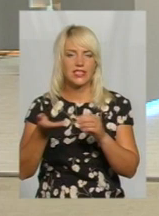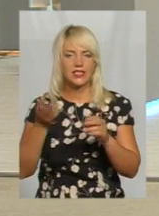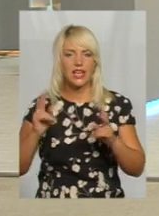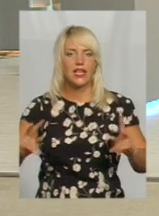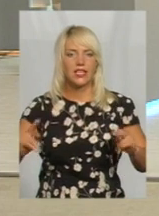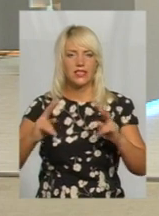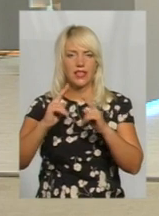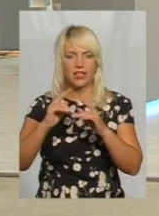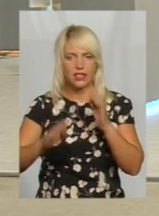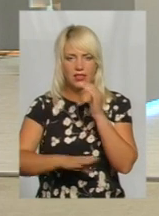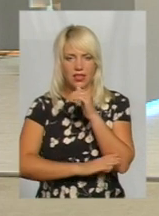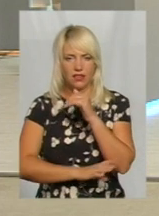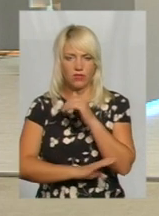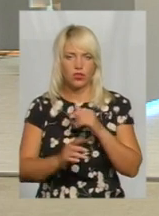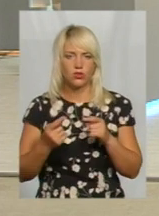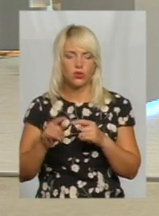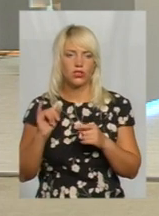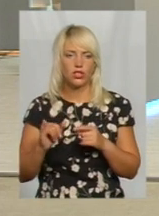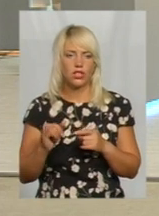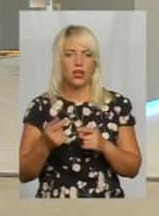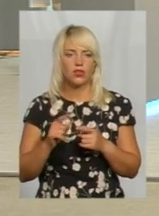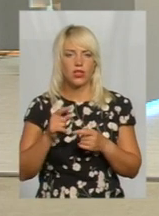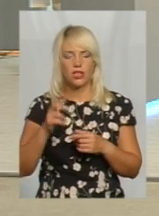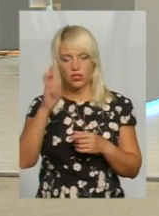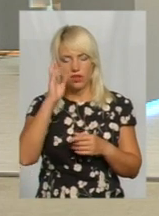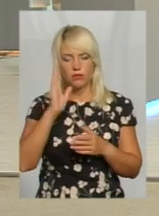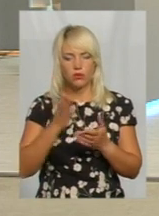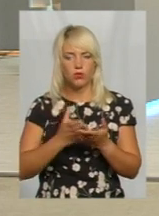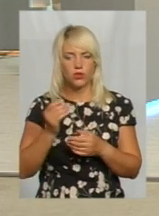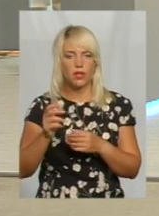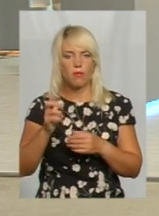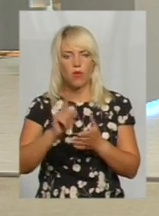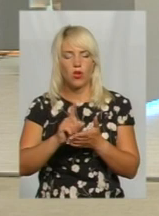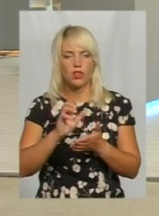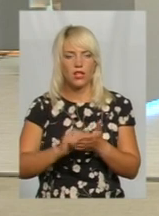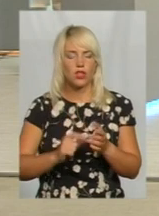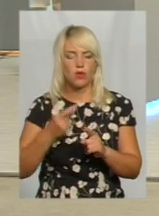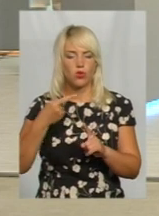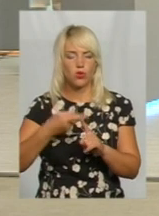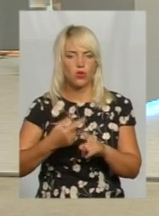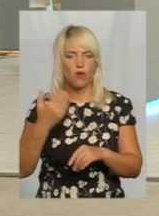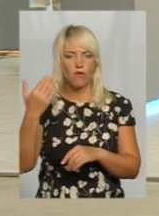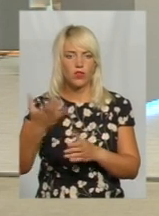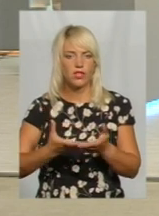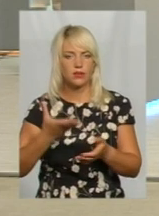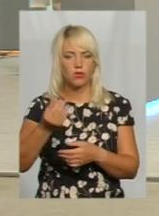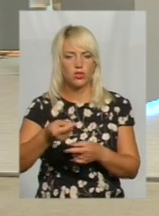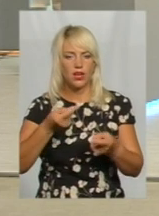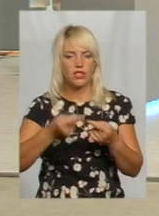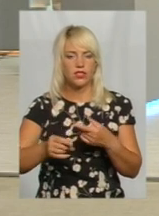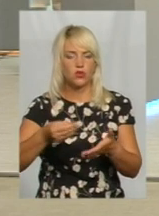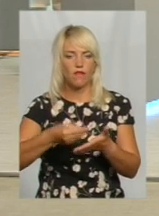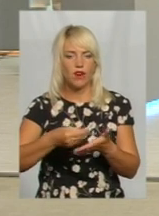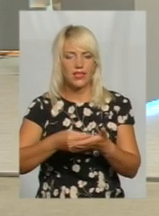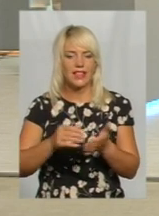їх. Наголошую, що ще й додатково вони сплачують державі податок. Податки сплачують і додатково вони сплачують ще різницю вартості